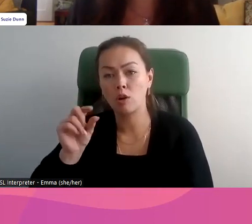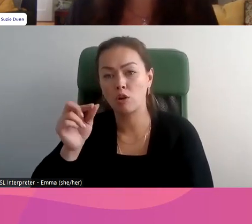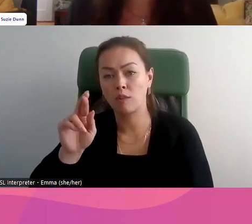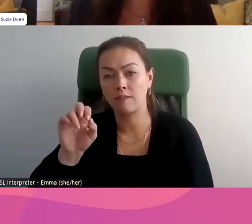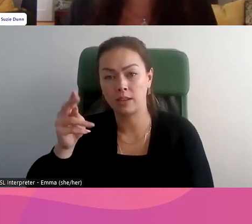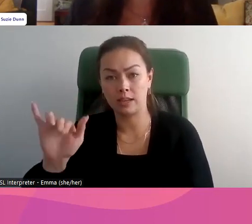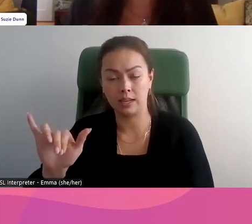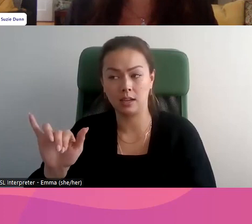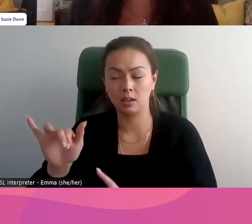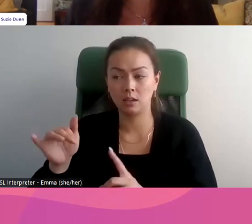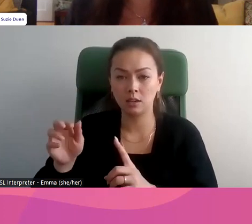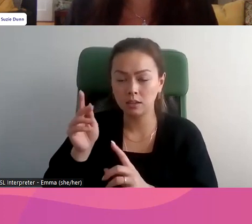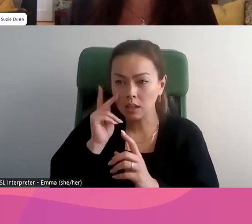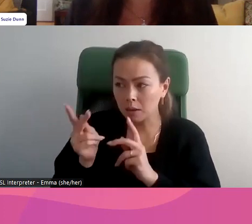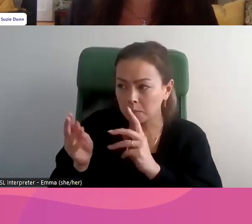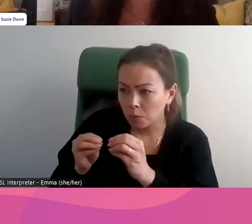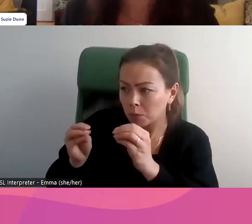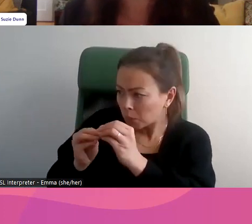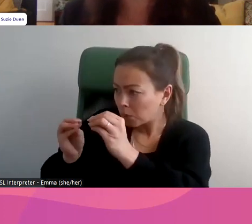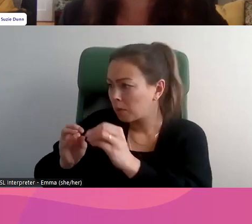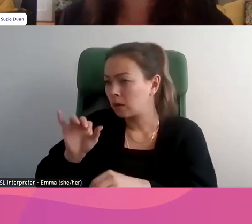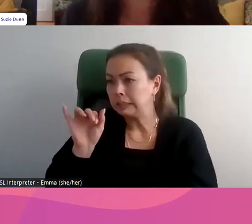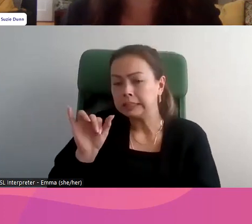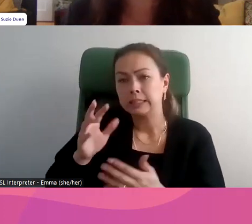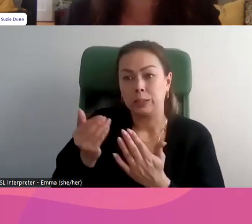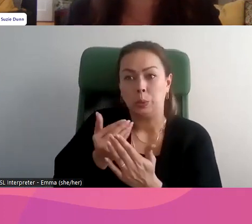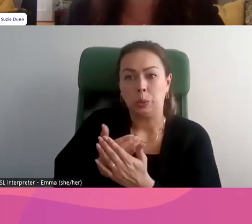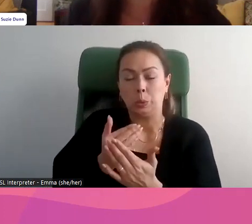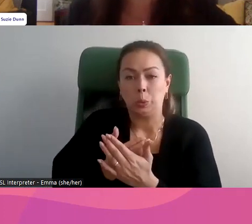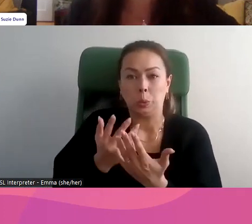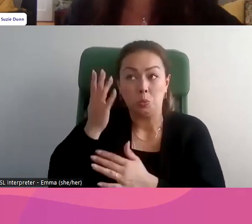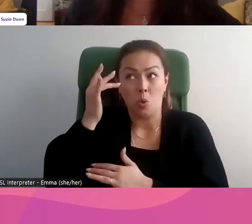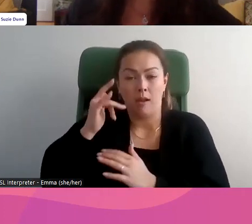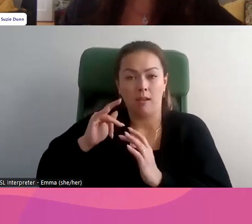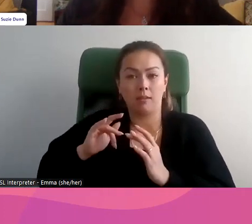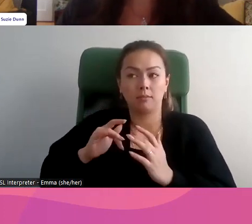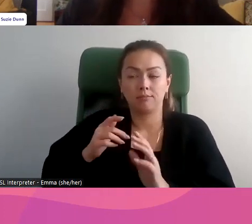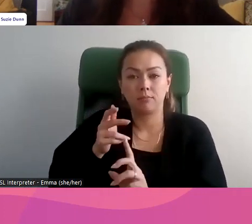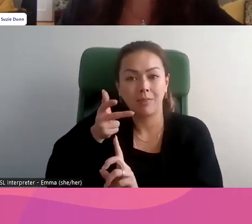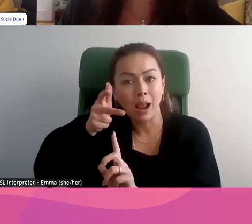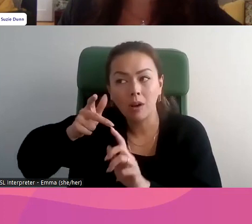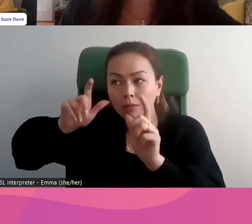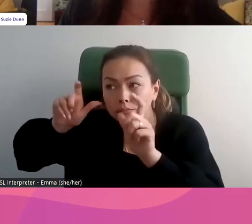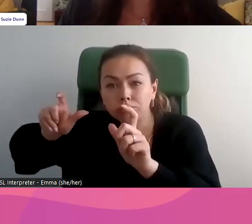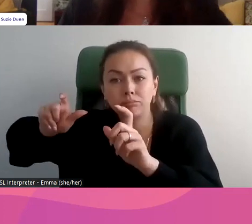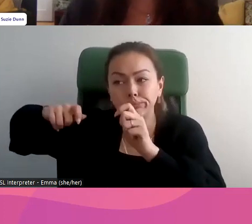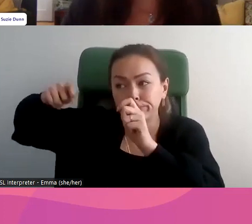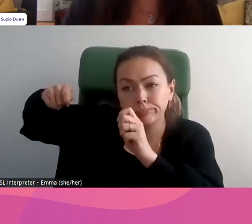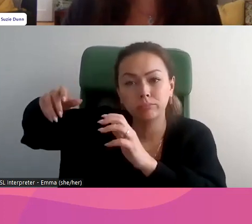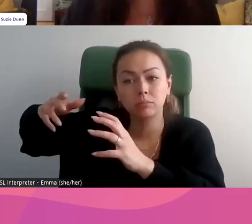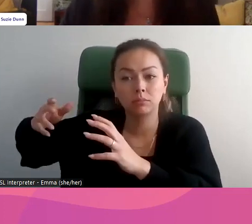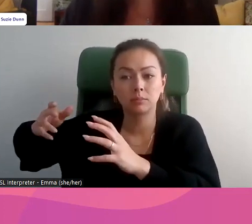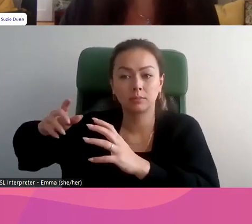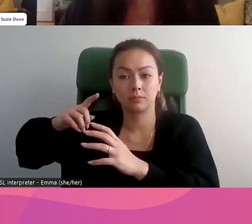Il y a la prolifération de pornographie juvénile et c'est une nouvelle forme de méfait